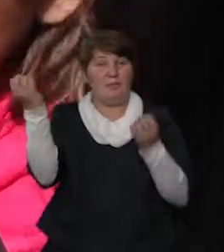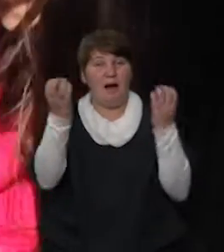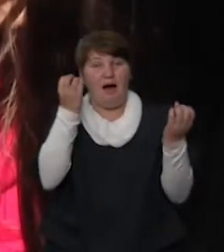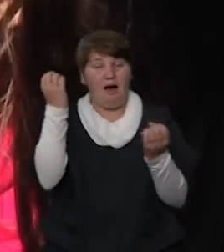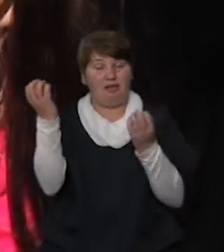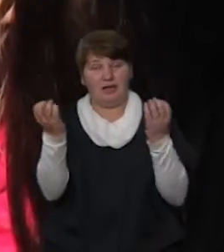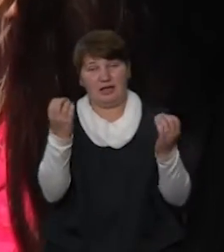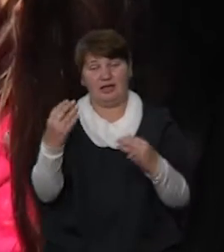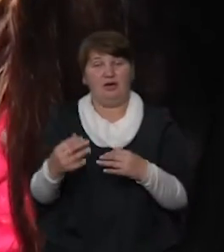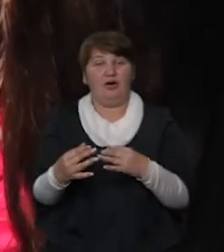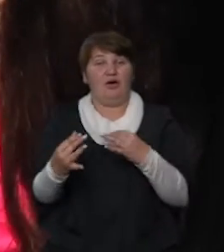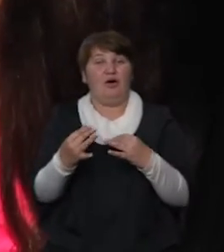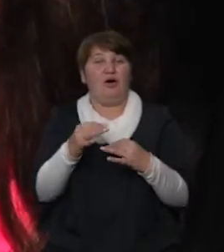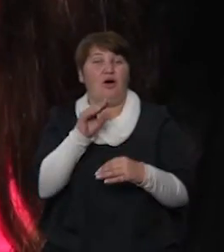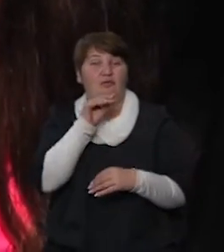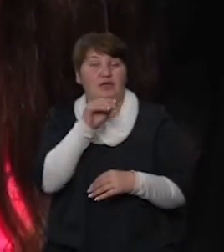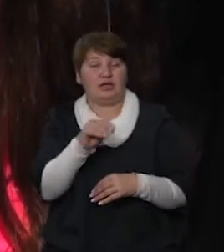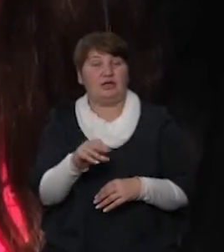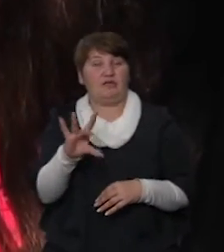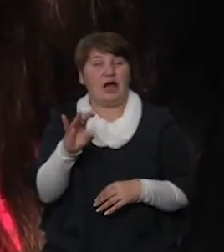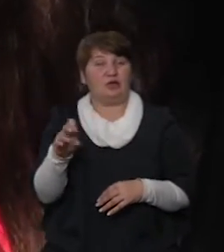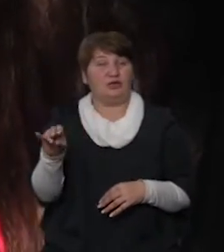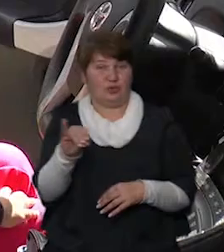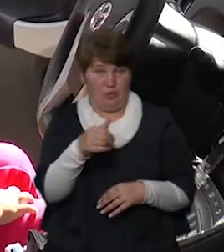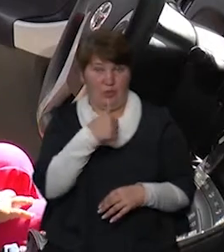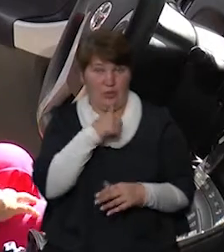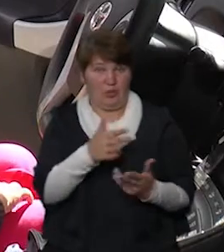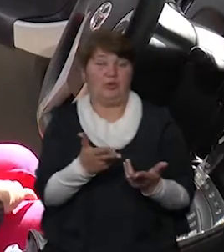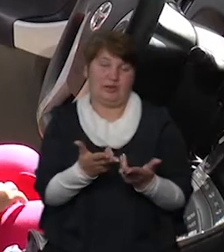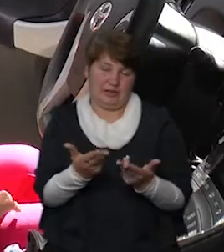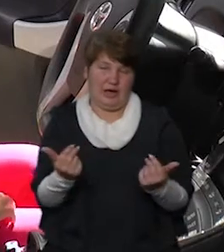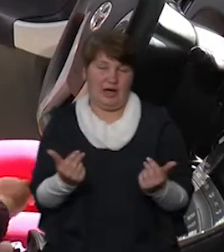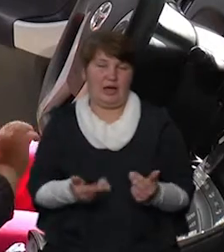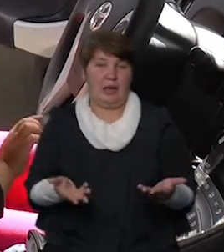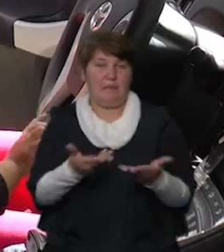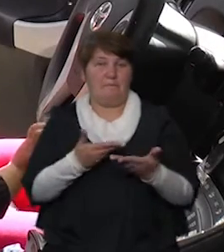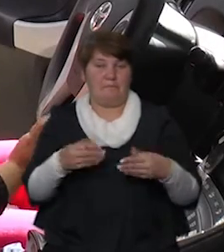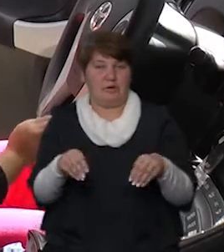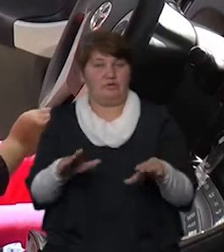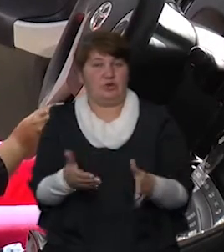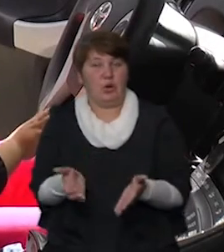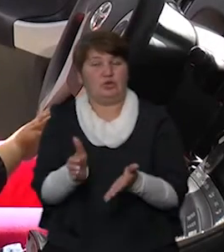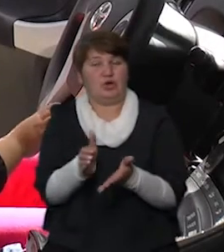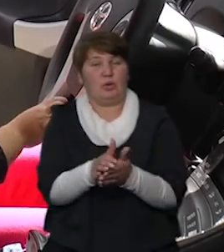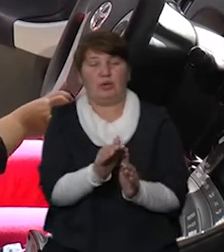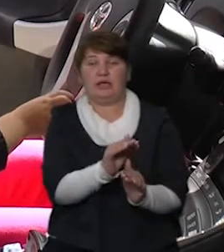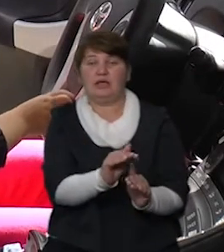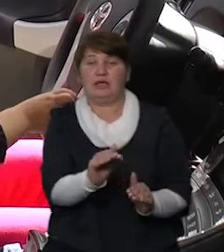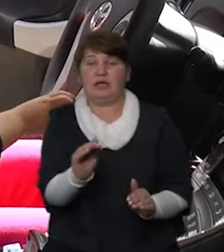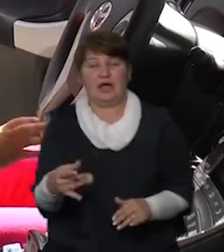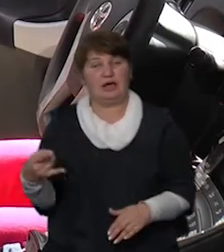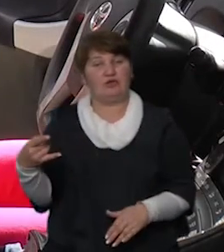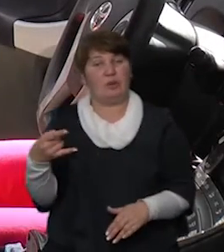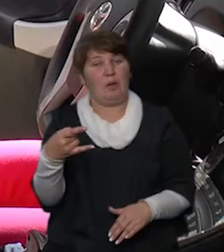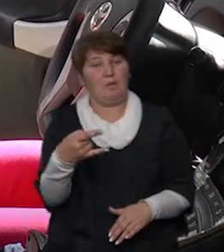говорили в рацію». «Подобалося?» «Так». Ми вирішили ознайомити дітей з автомобілем, з